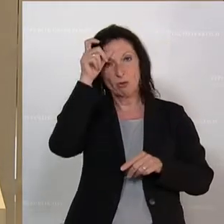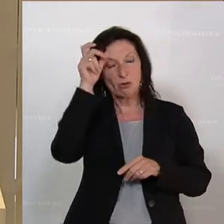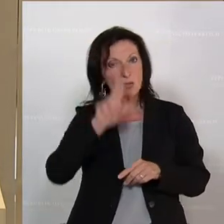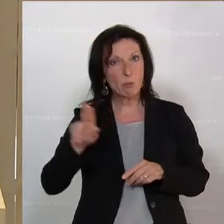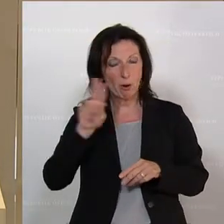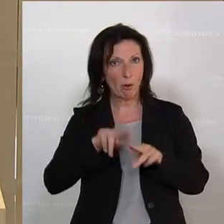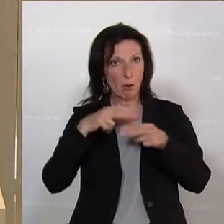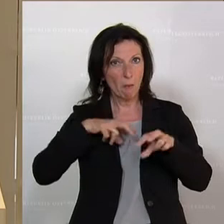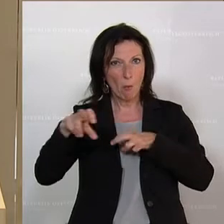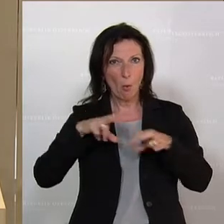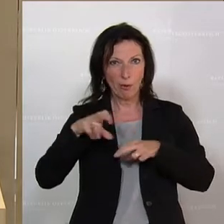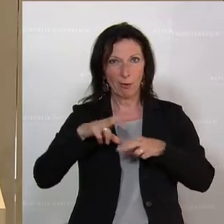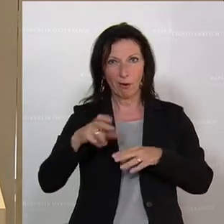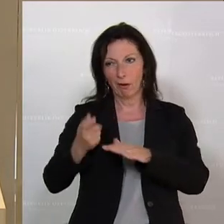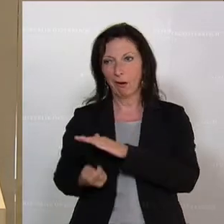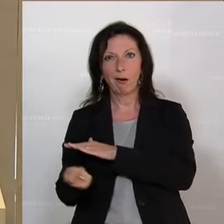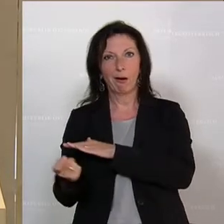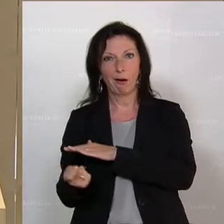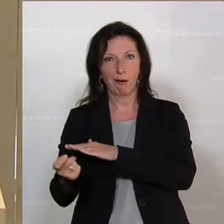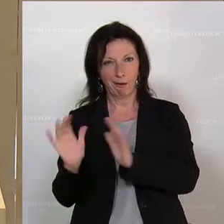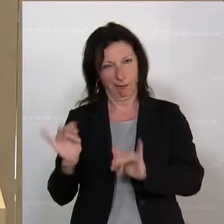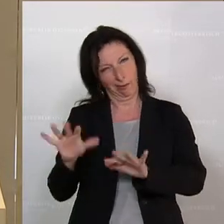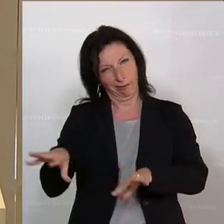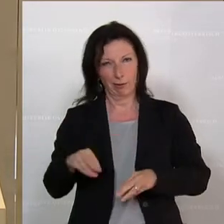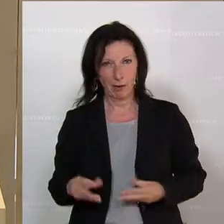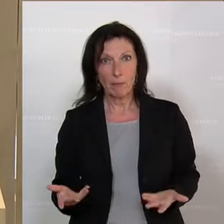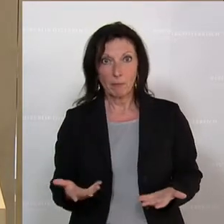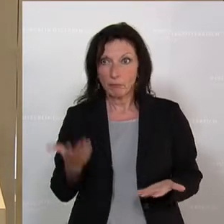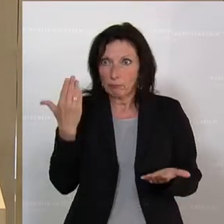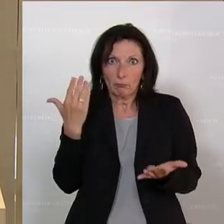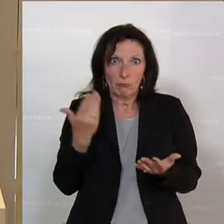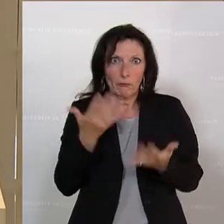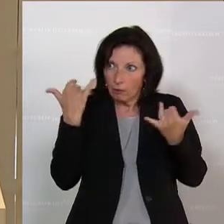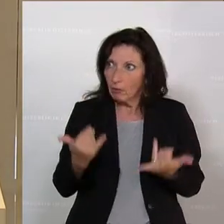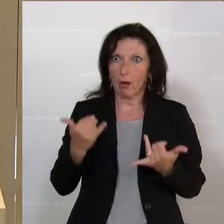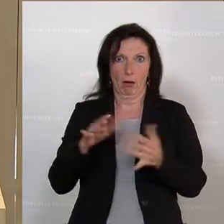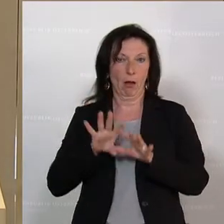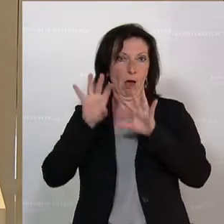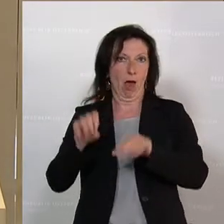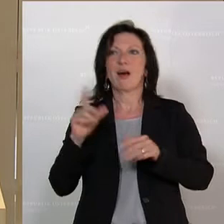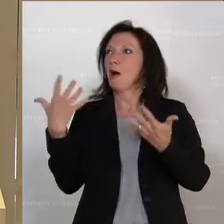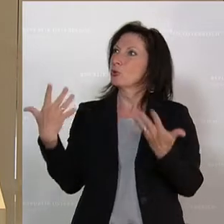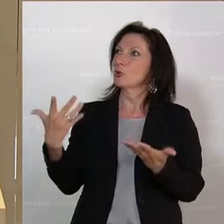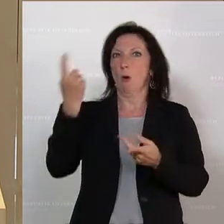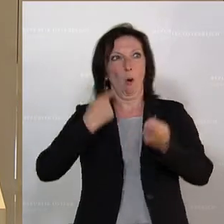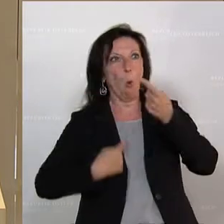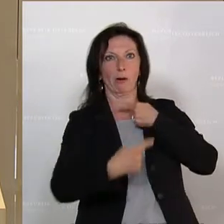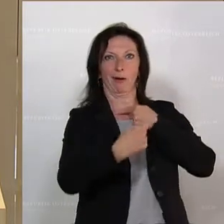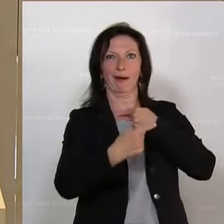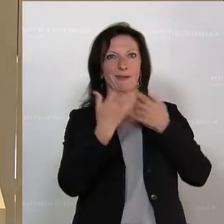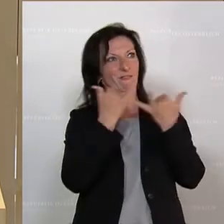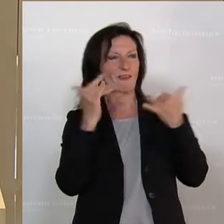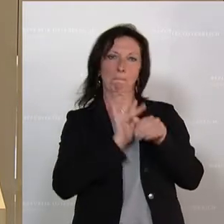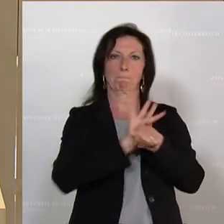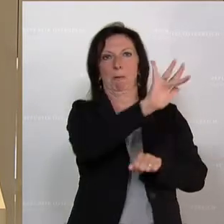Bundesregierung nicht allen Parteien hier im Parlament. Und dementsprechend wird er auch angegriffen von allen Seiten. Aber das ist nicht tolerierbar. Aber